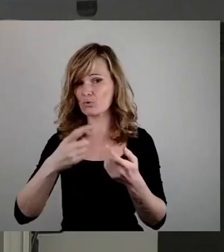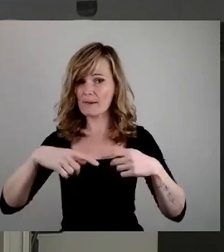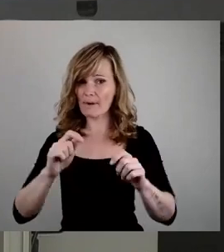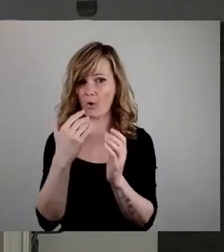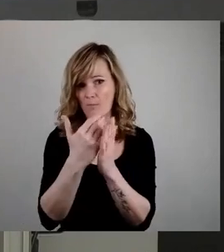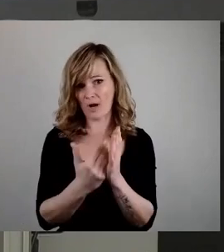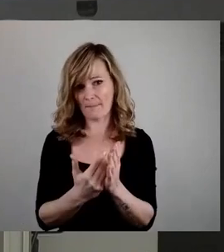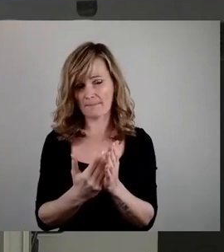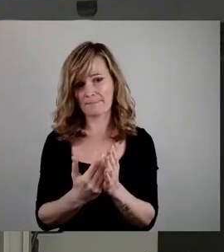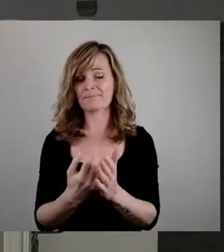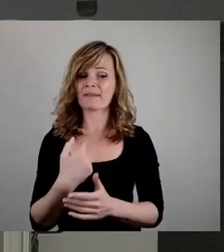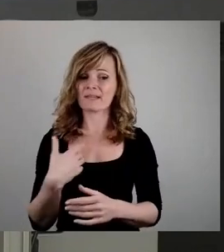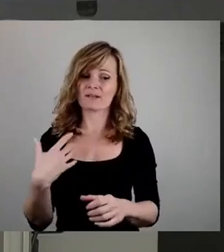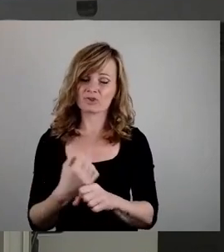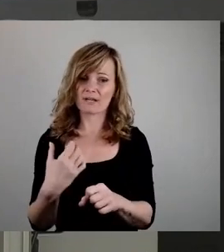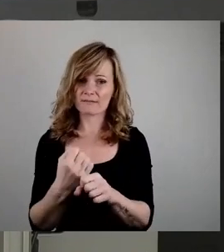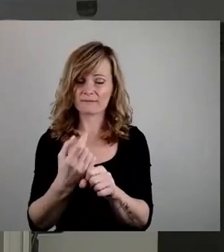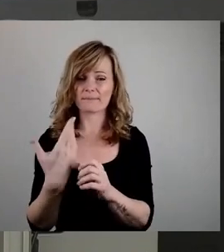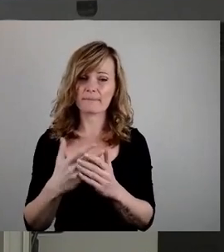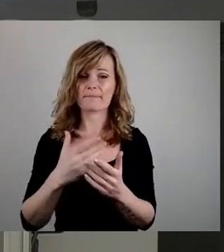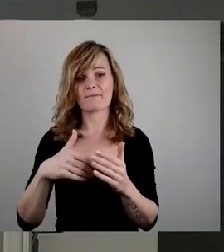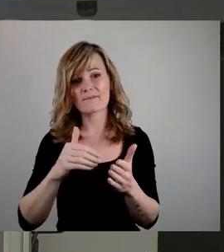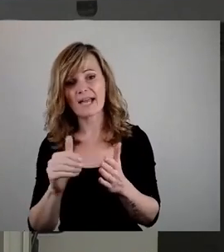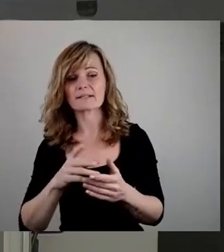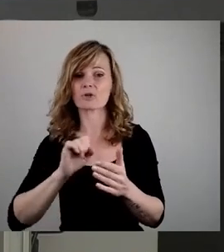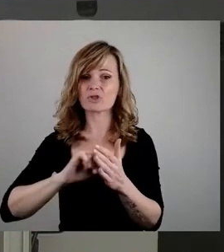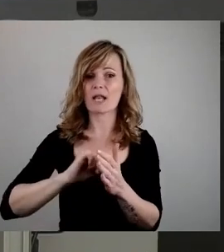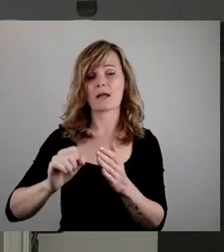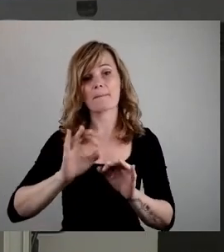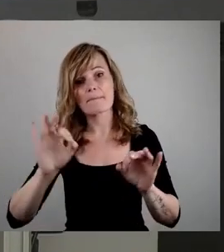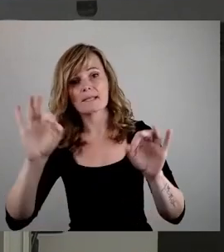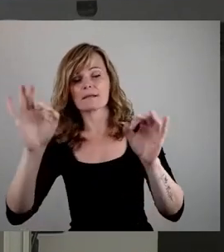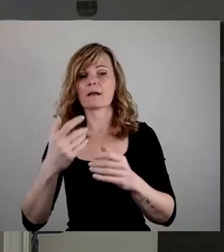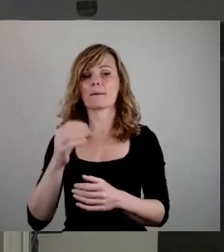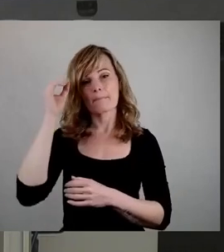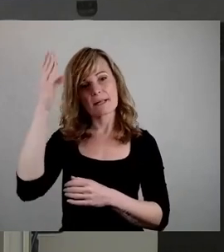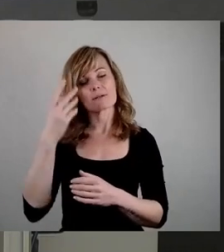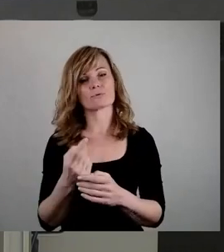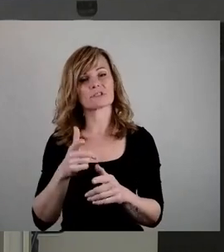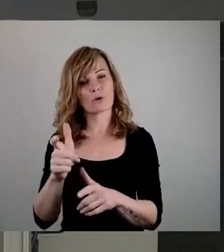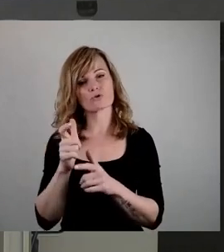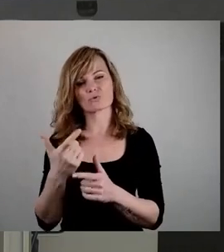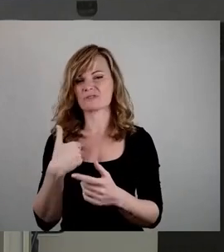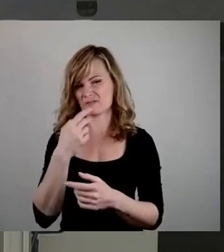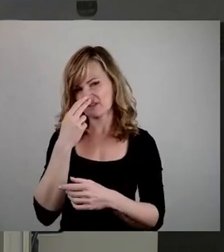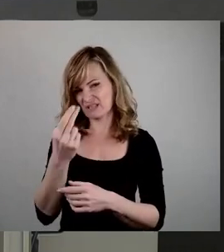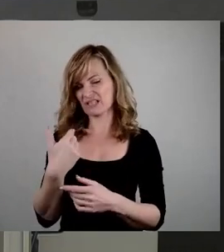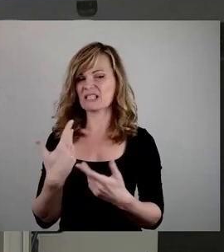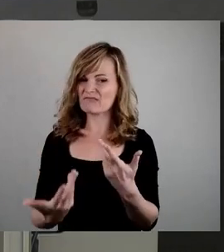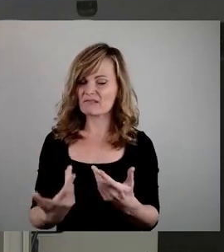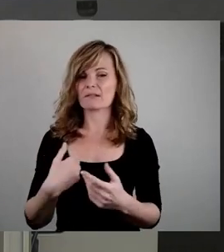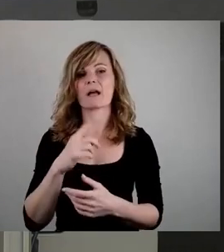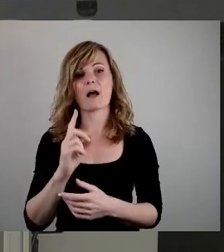was wir sozusagen erreicht haben, auch weiter schneller und besser werden. Das haben wir jetzt auch neulich wieder im Bildungsausschuss sehr schmerzhaft zu spüren bekommen. Und die andere